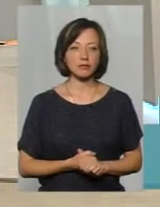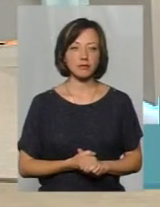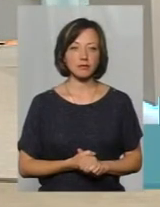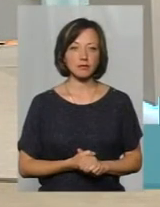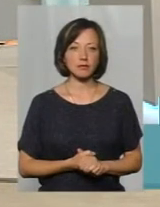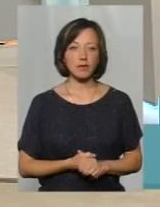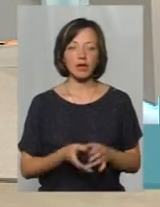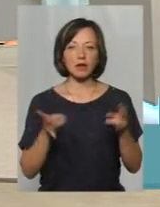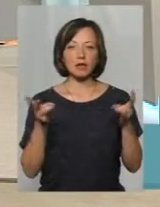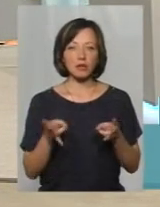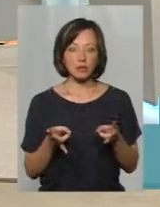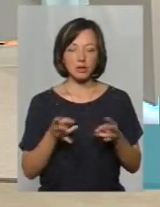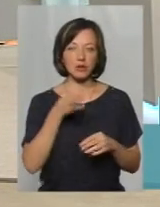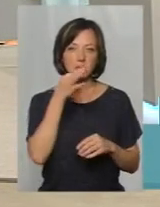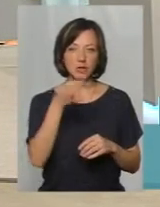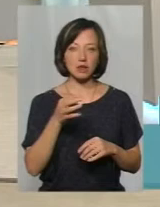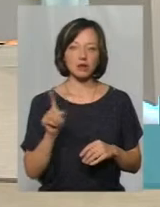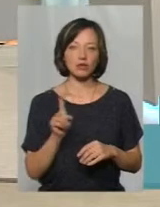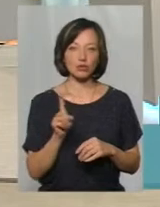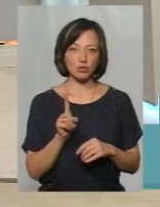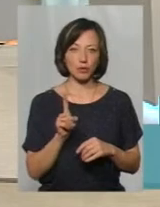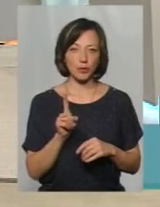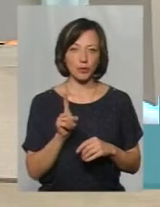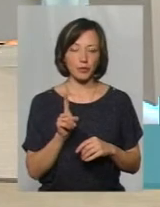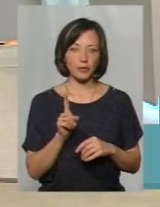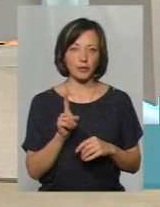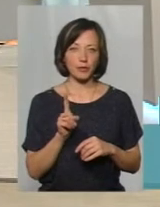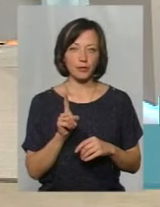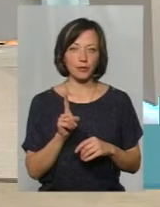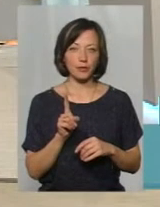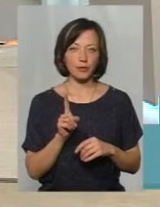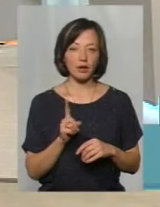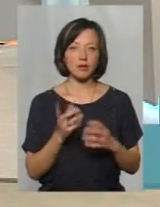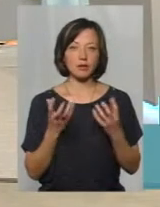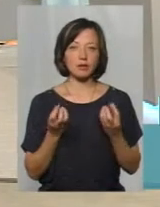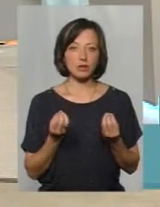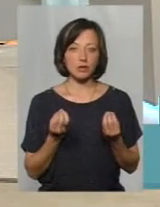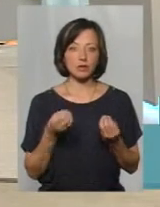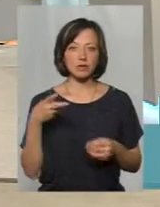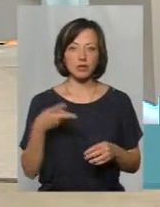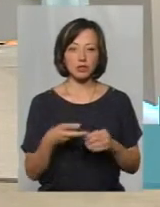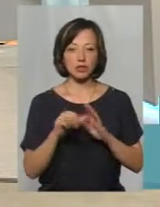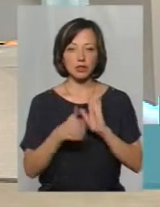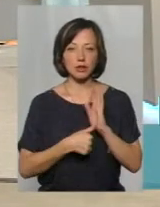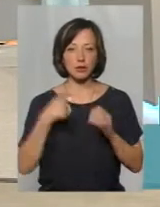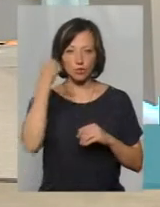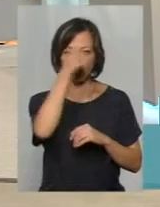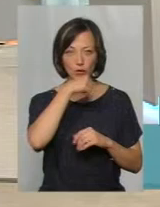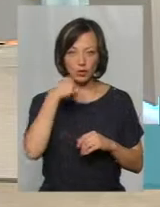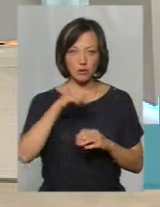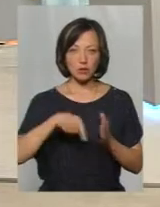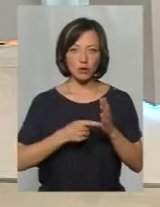Необхідно сказати, що ще в 2016 році